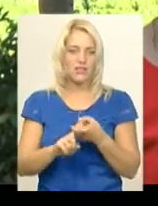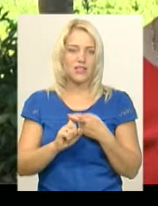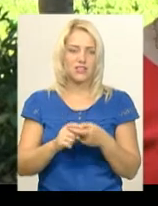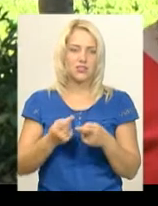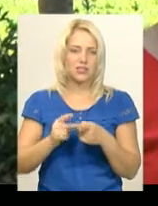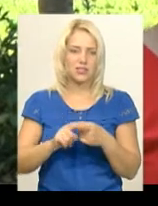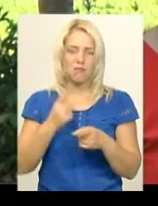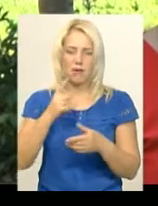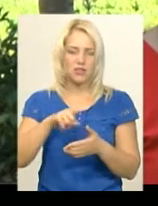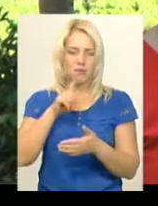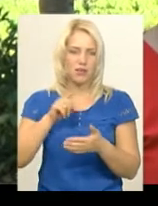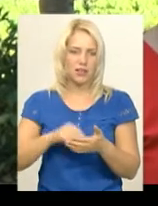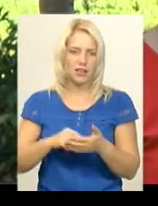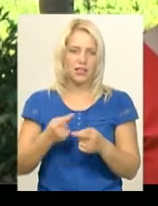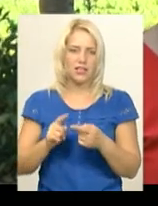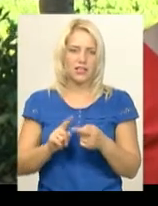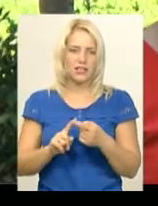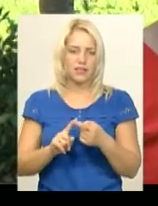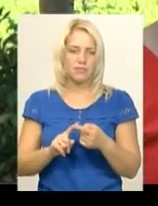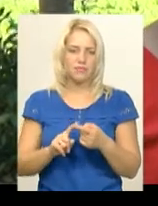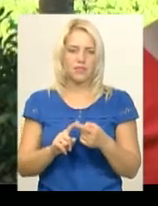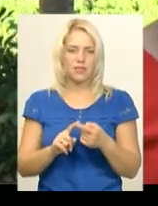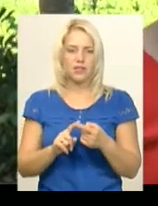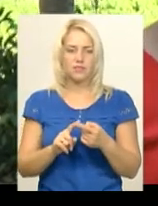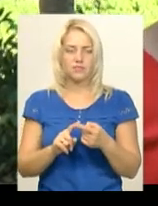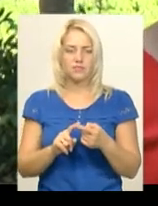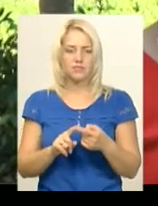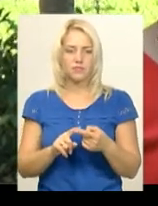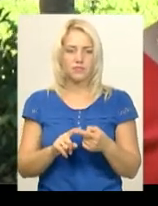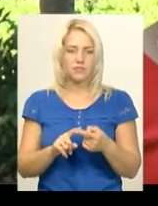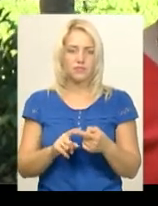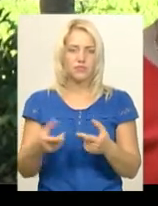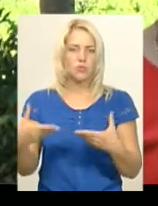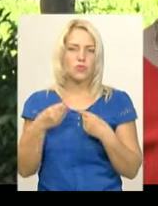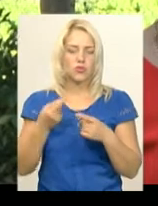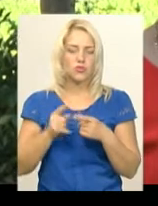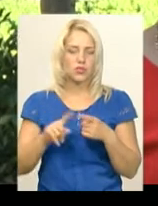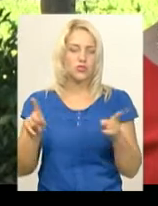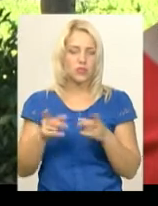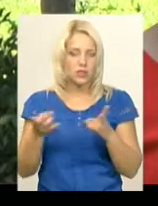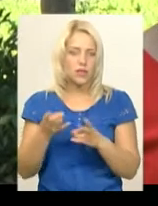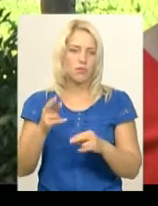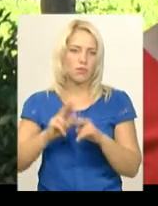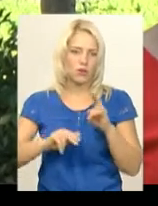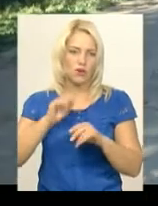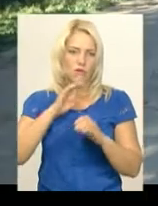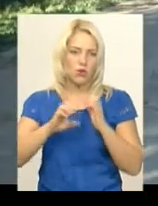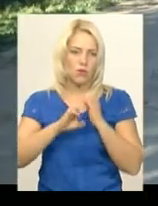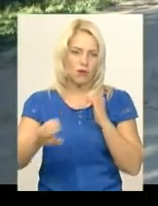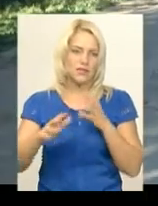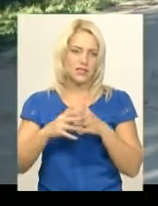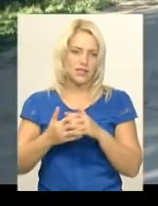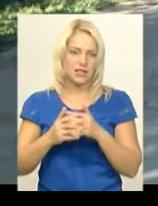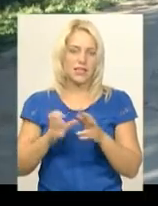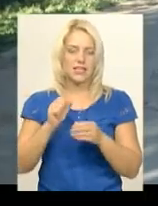перше питання, оце підштовхнуло, в принципі, на те, що нам, я зрозуміла, що нам треба будувати водопровід по селі. За